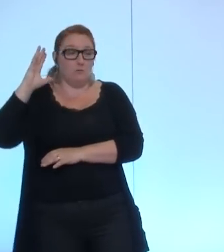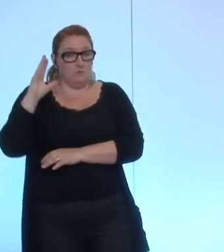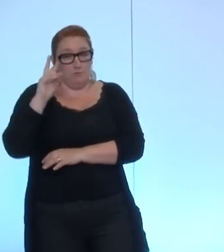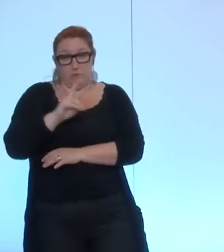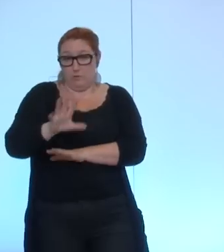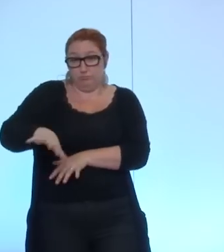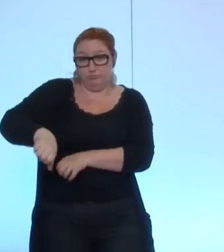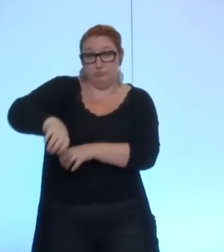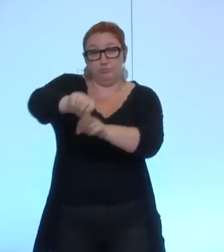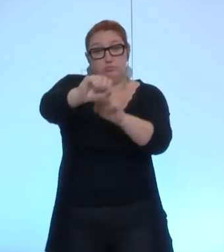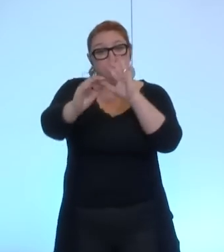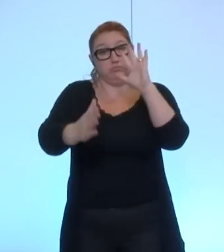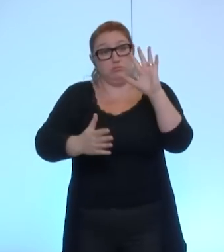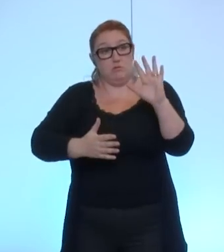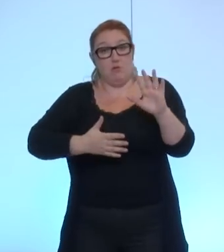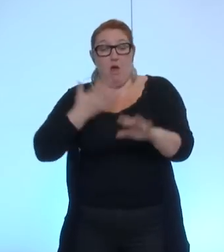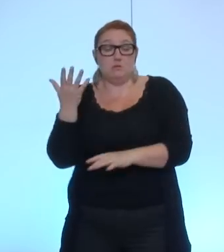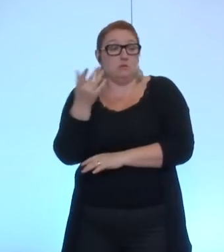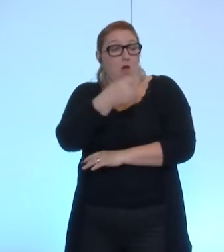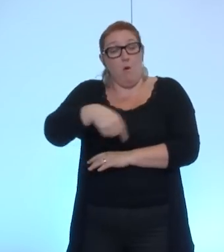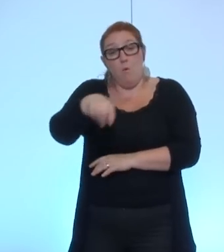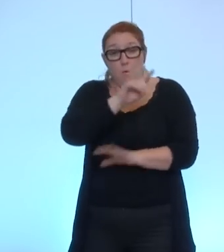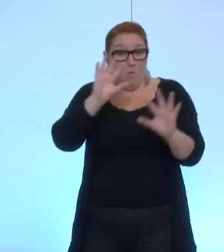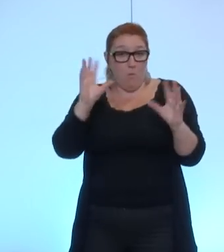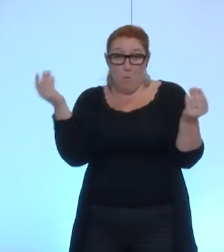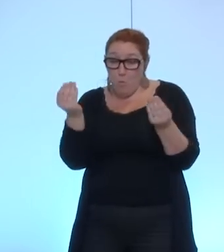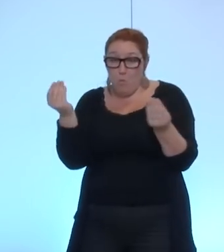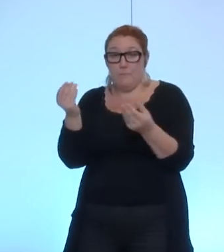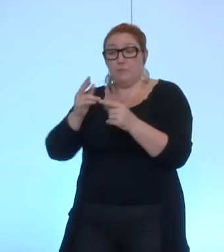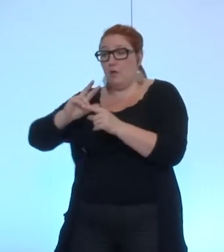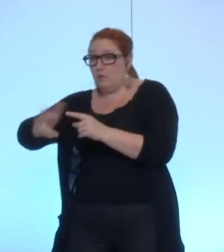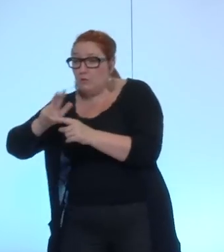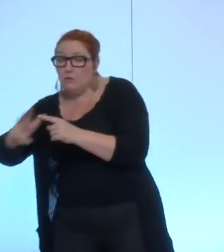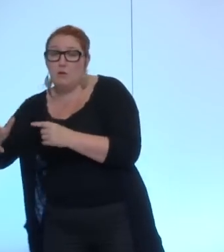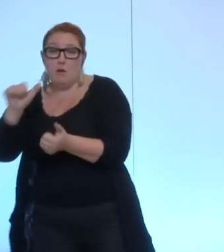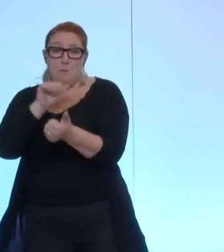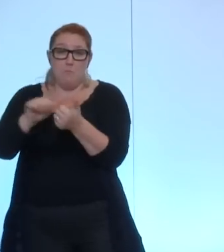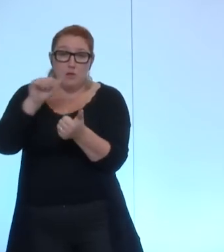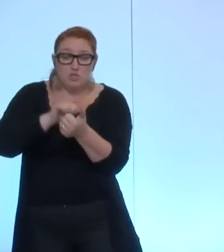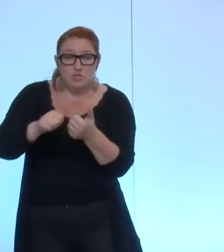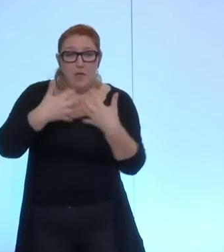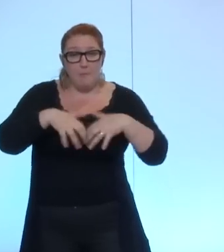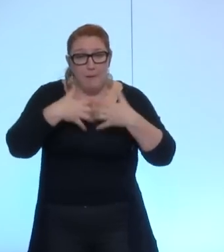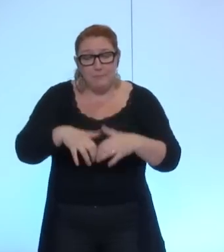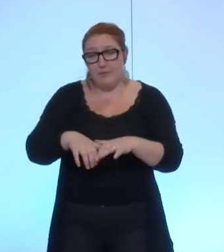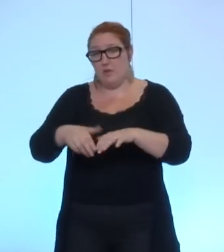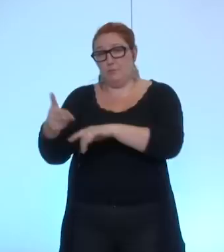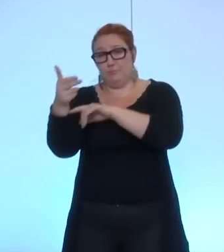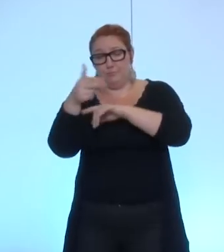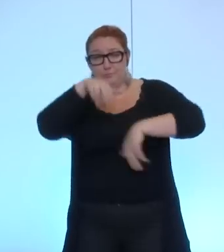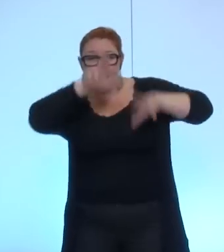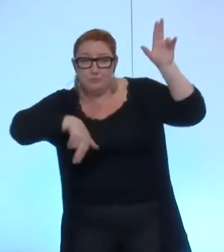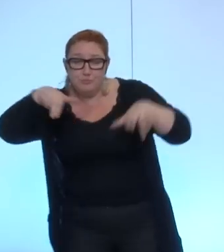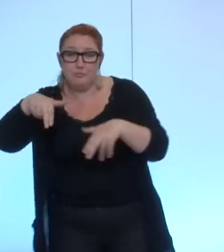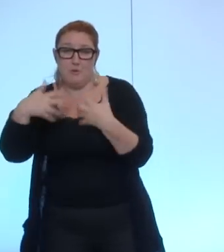'emploi en plus dans les systèmes des turbines, les systèmes de contrôle, les machines à papier, des machines à peinture industrielle, etc. Donc le message est